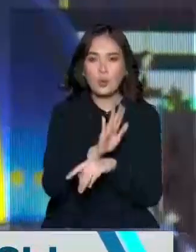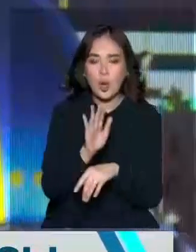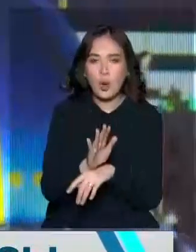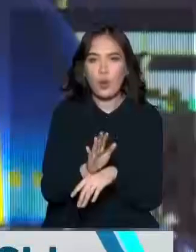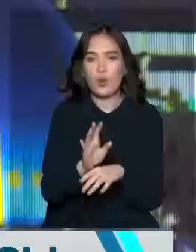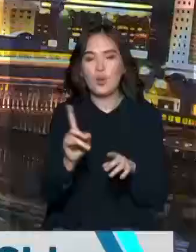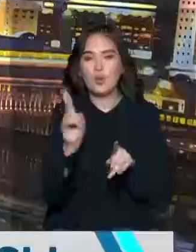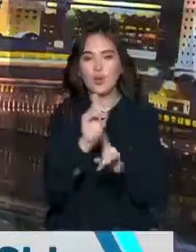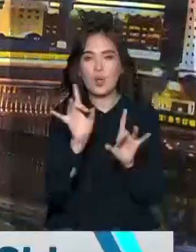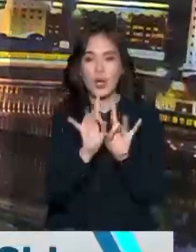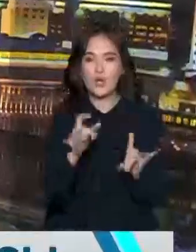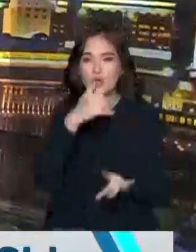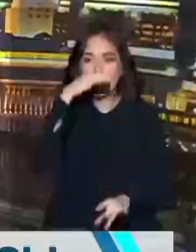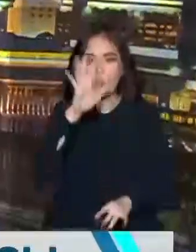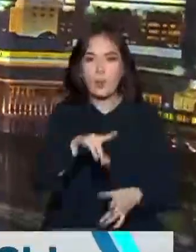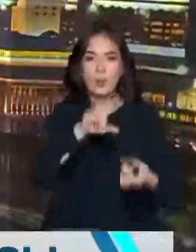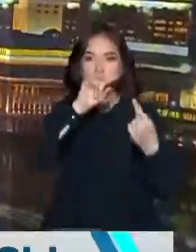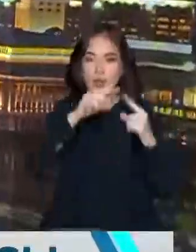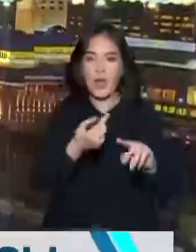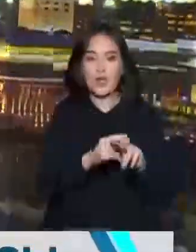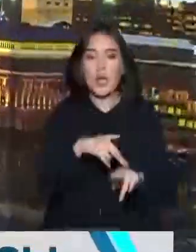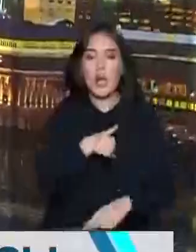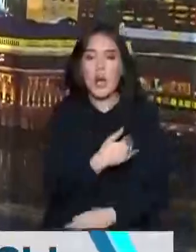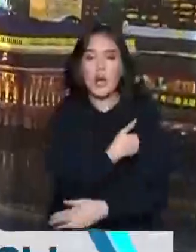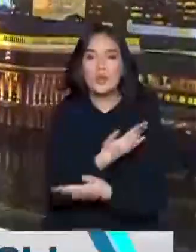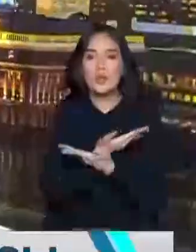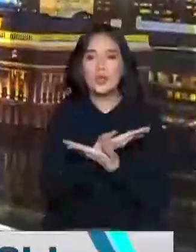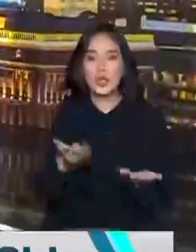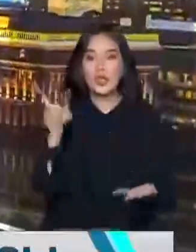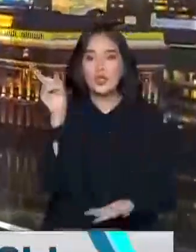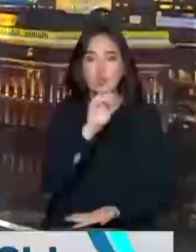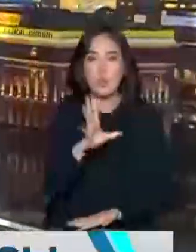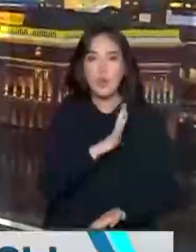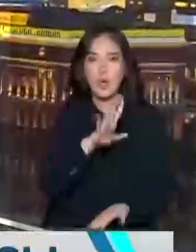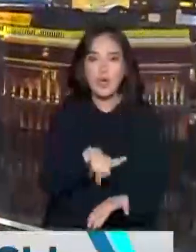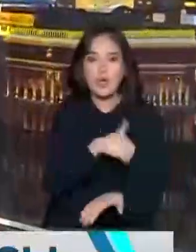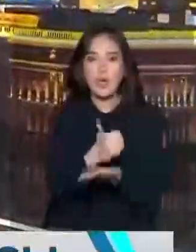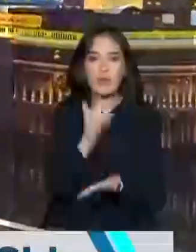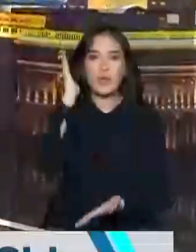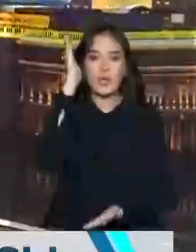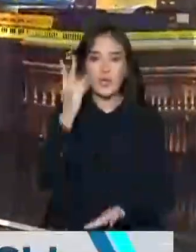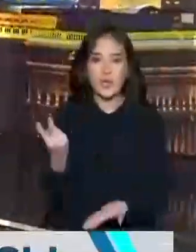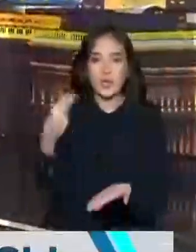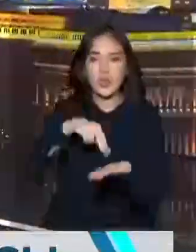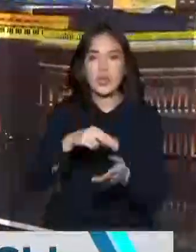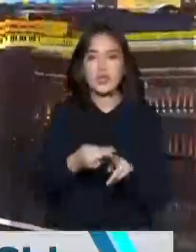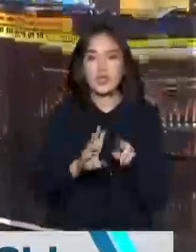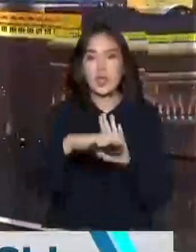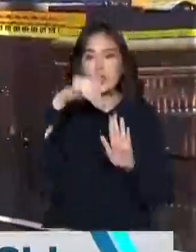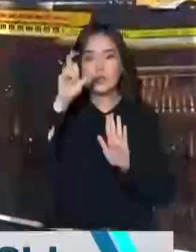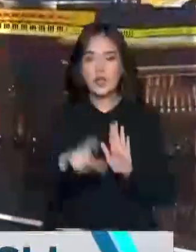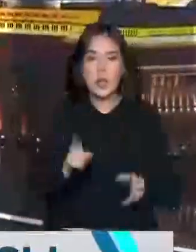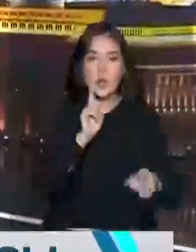этика қарамаға ішіп керет. Дегені, мен енді тілейтінім, ең бастысы келетін болашақтағы депутаттар. Мәліс